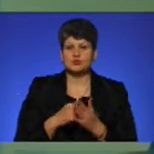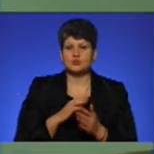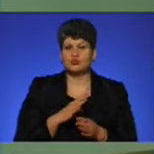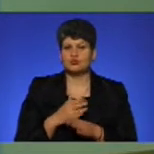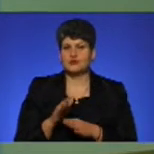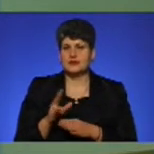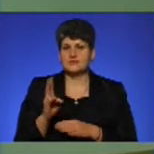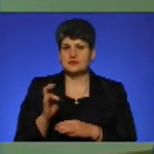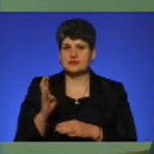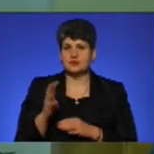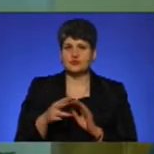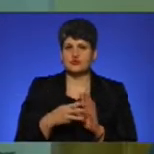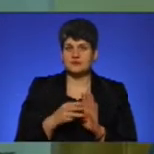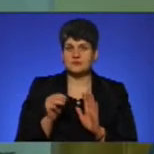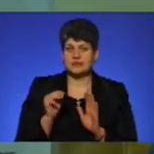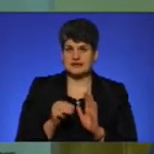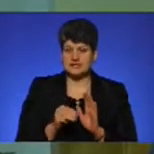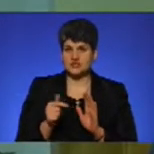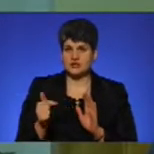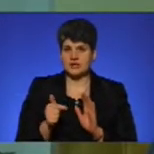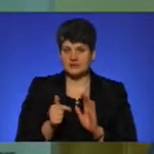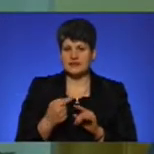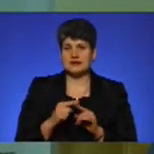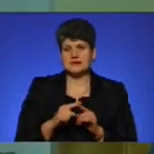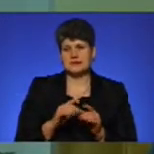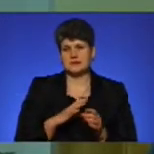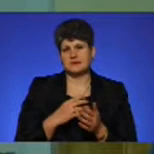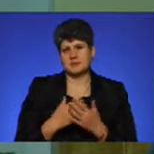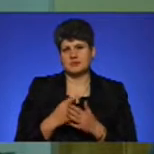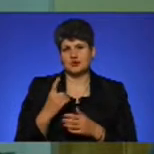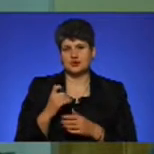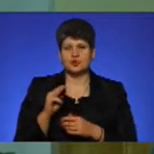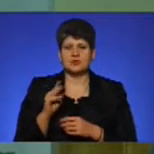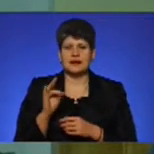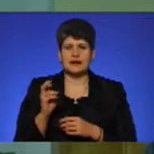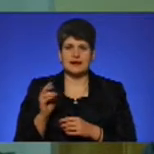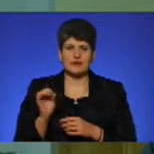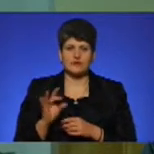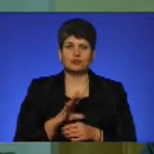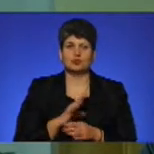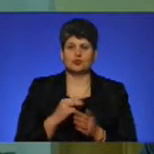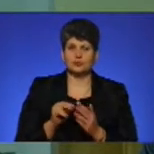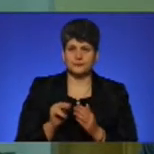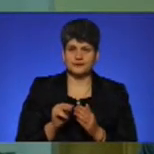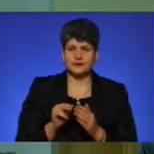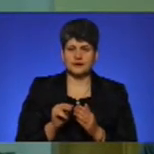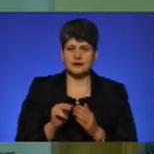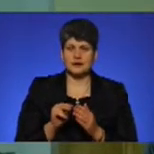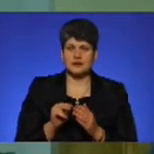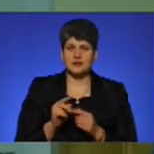виділено 248 тисяч гривень. Це приблизно 100 трекерів було куплено. Звичайно, через